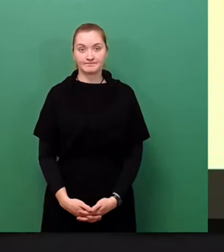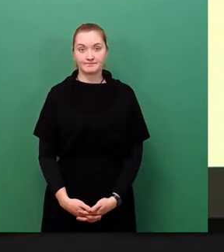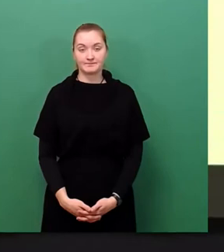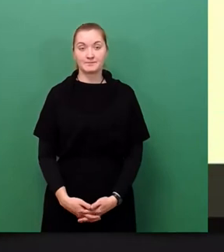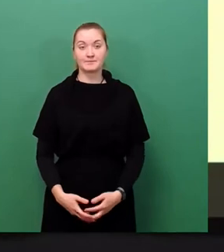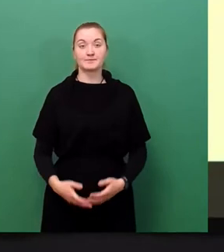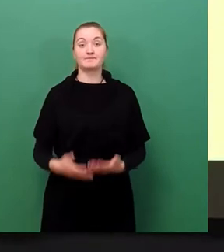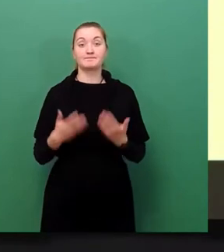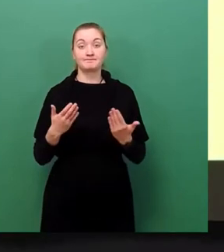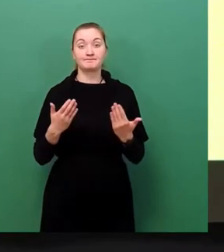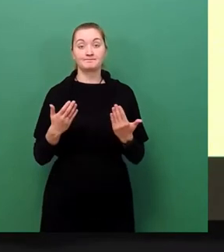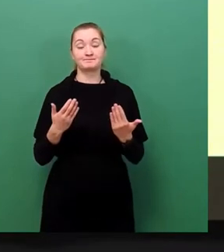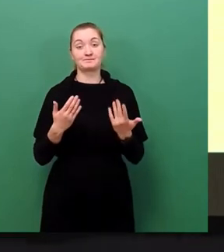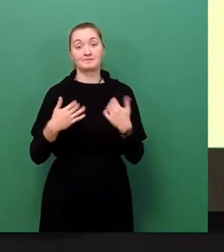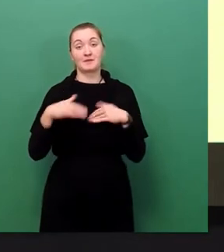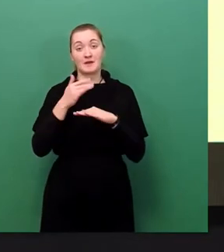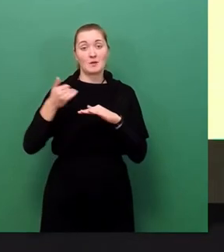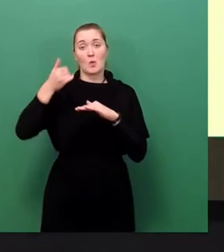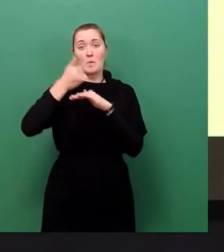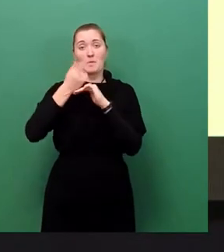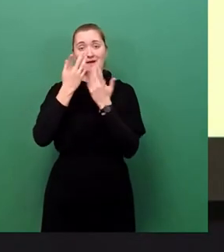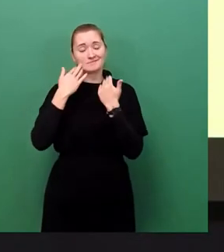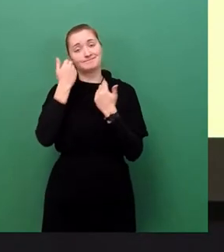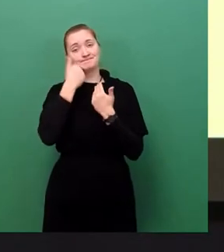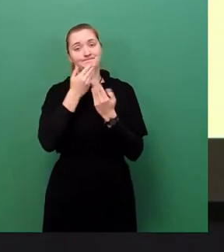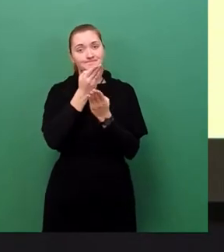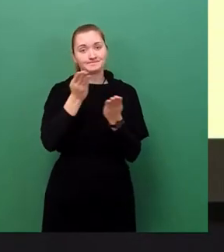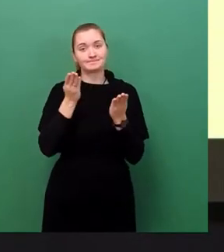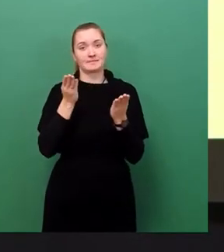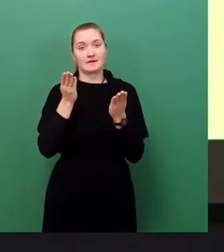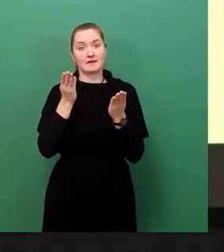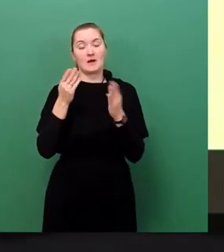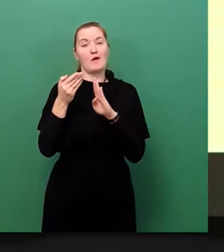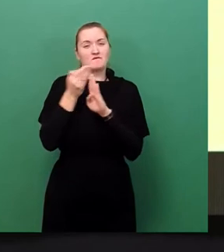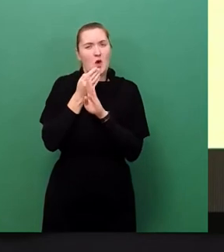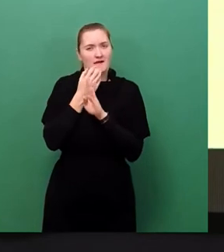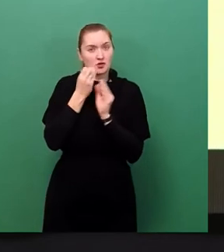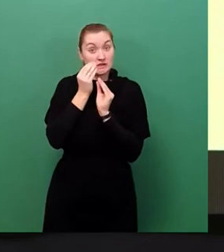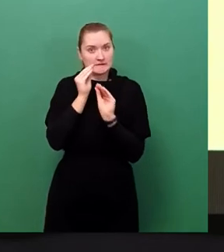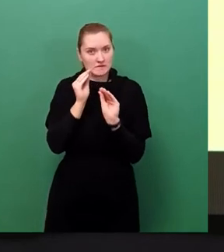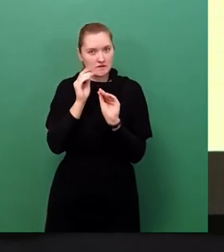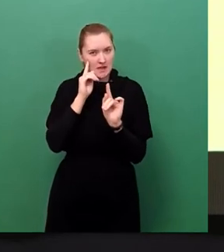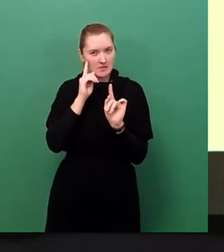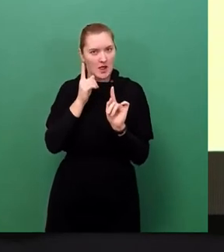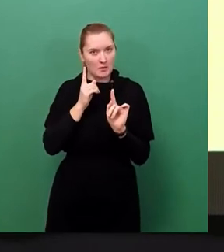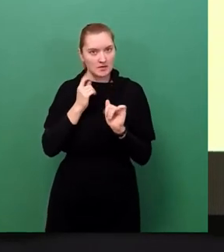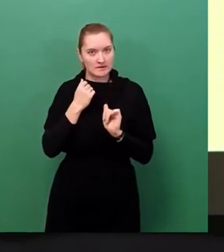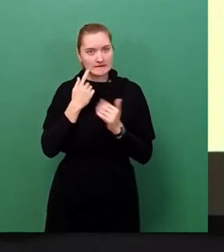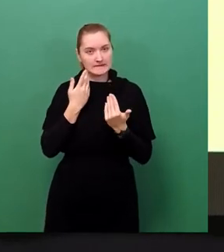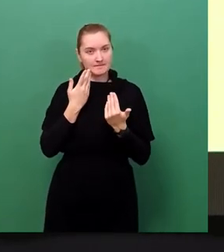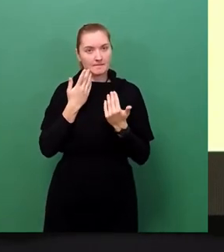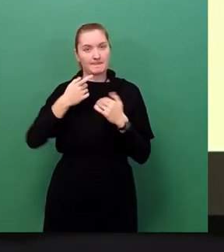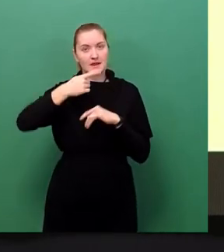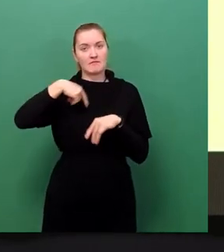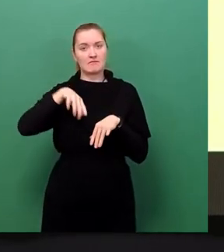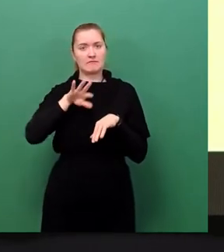Sehr geehrter Herr Oberbürgermeister, sehr geehrte Damen und Herren, vorab eins, ich gehe mal davon aus, dass, so wie es gerade ausgeführt wurde, regelmäßig Risiko-